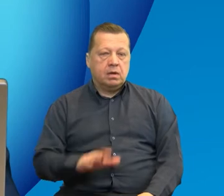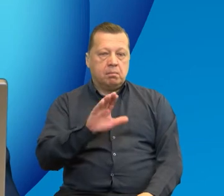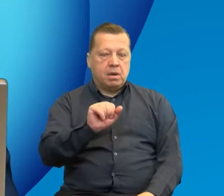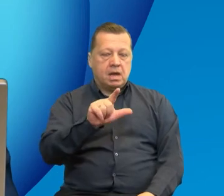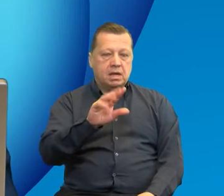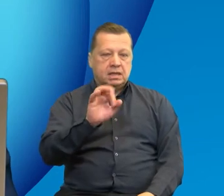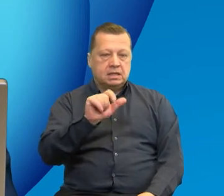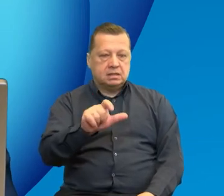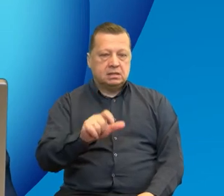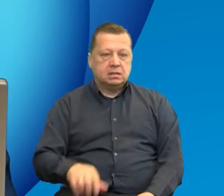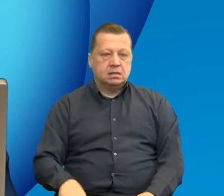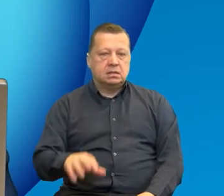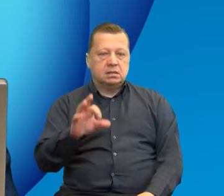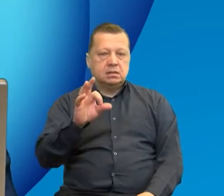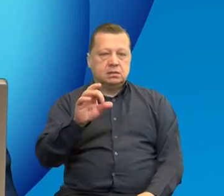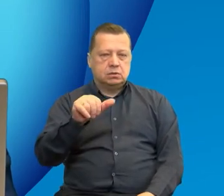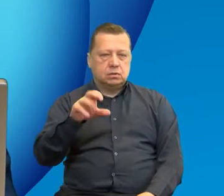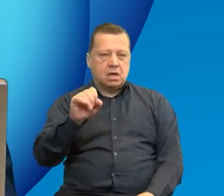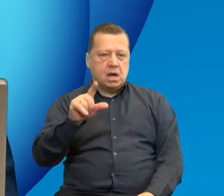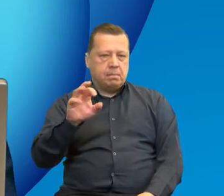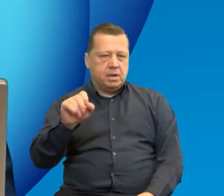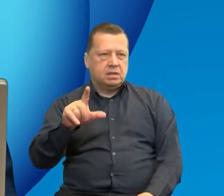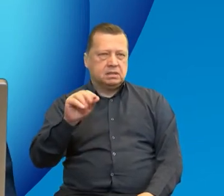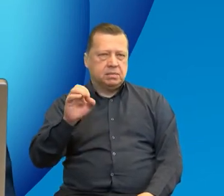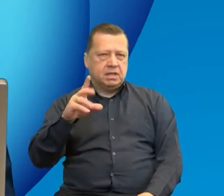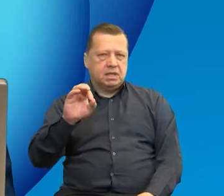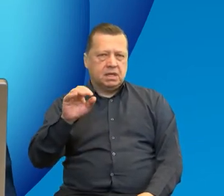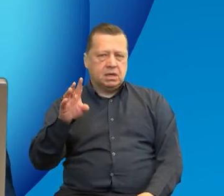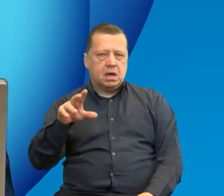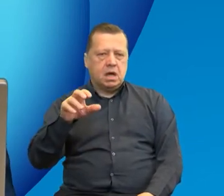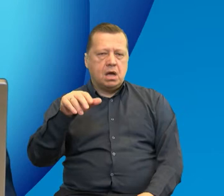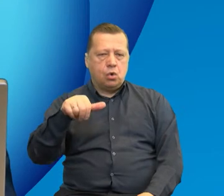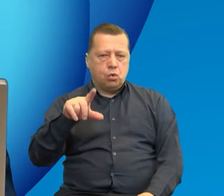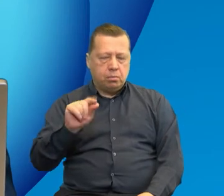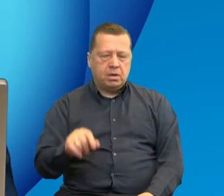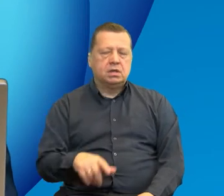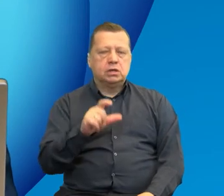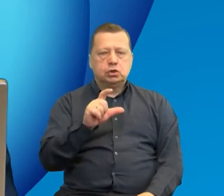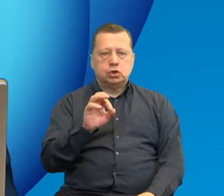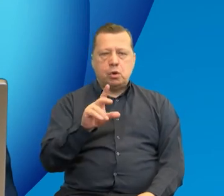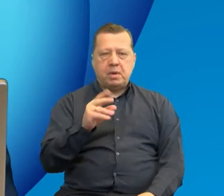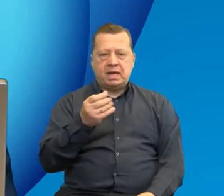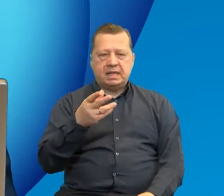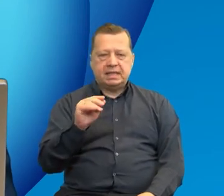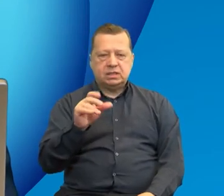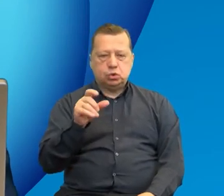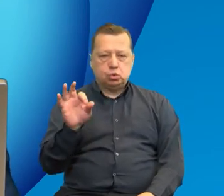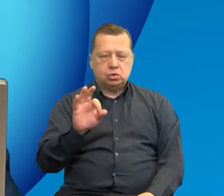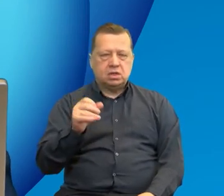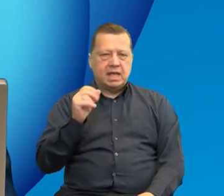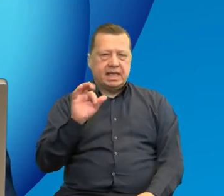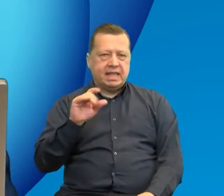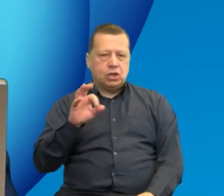Baltic Sat Ups, Speeding Up Copernicus Innovation for the Baltic's Region